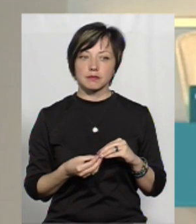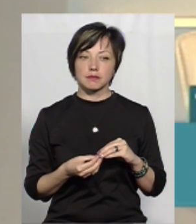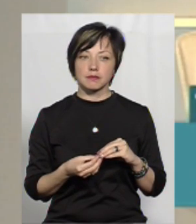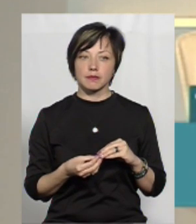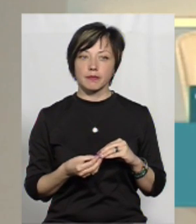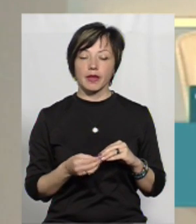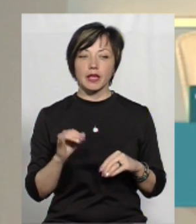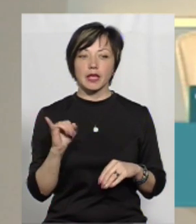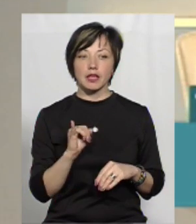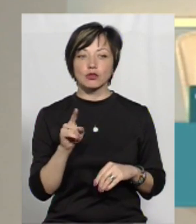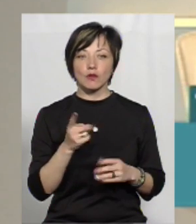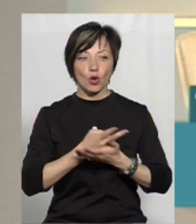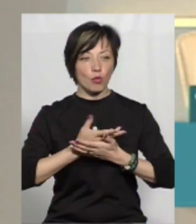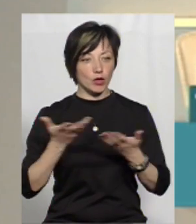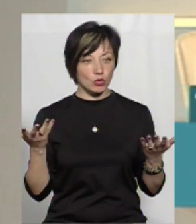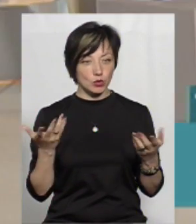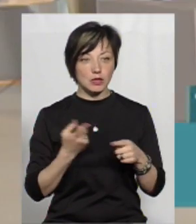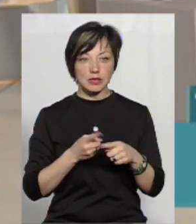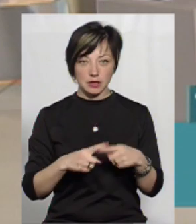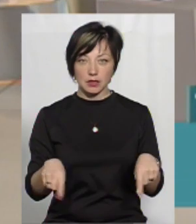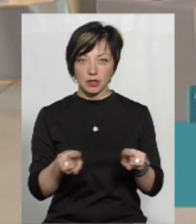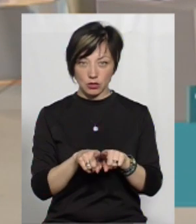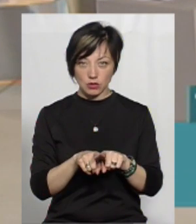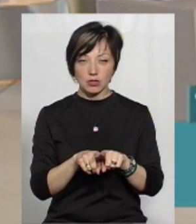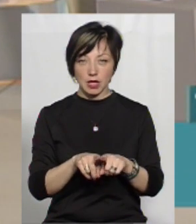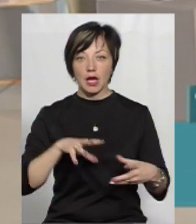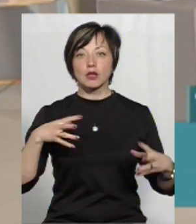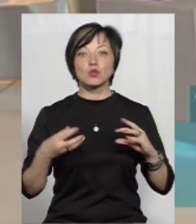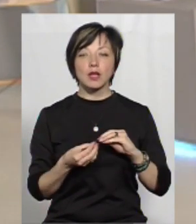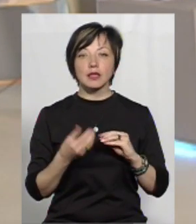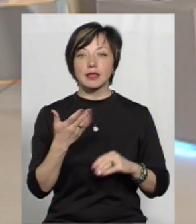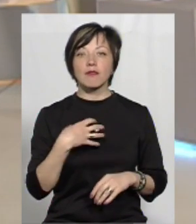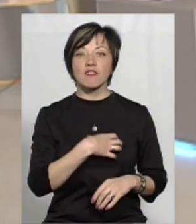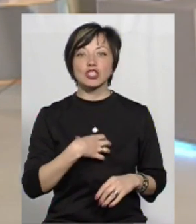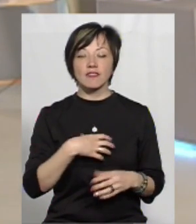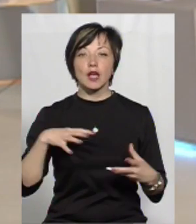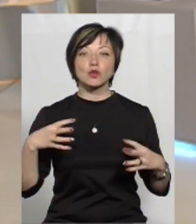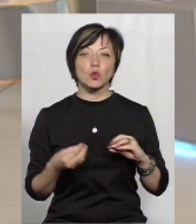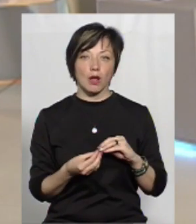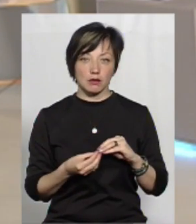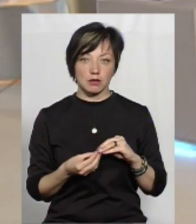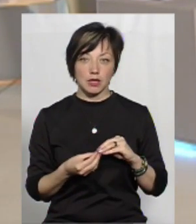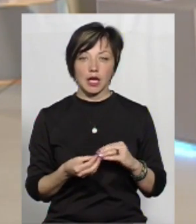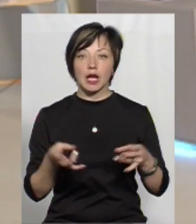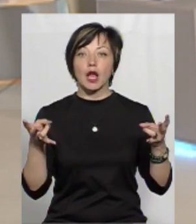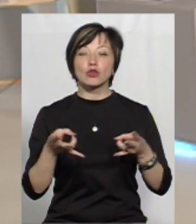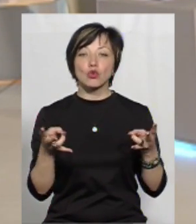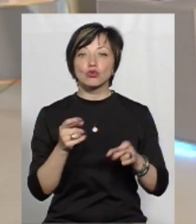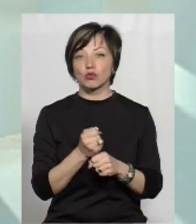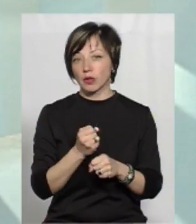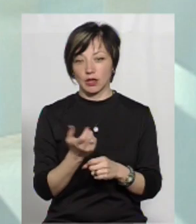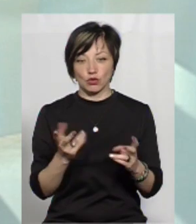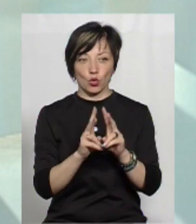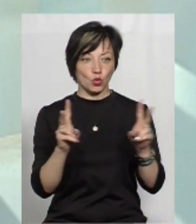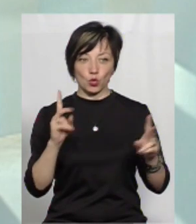І те, що вони оприлюднили, це теж? Це теж результат. Їм важливий результат. Для чого щось